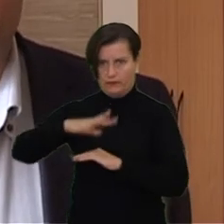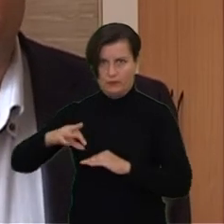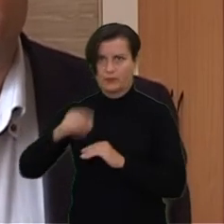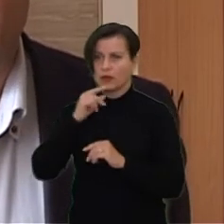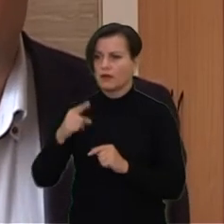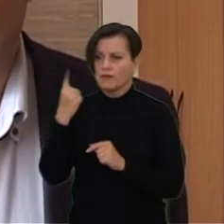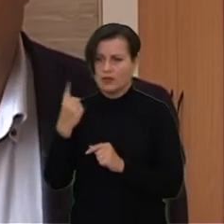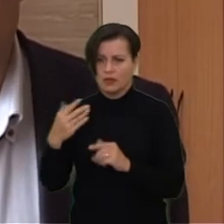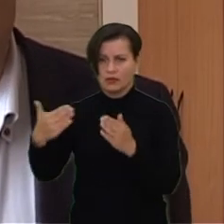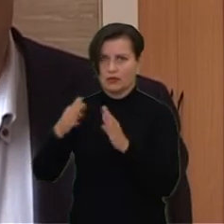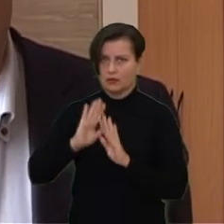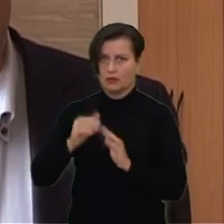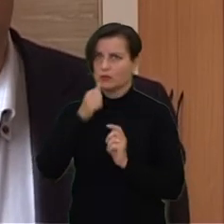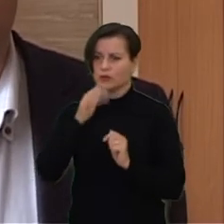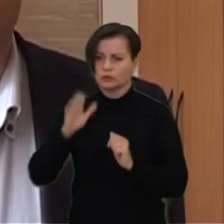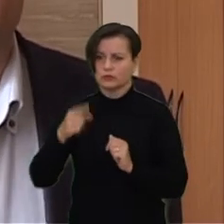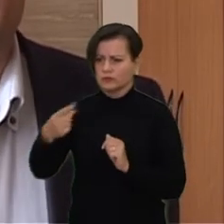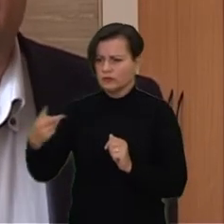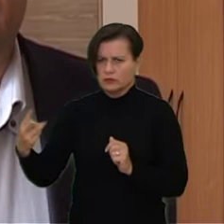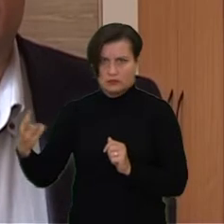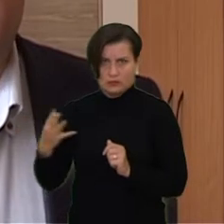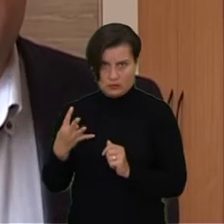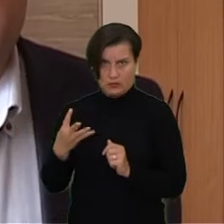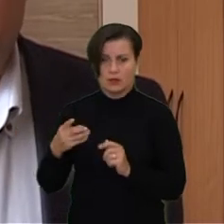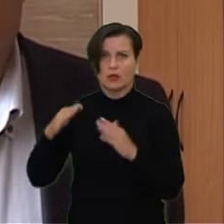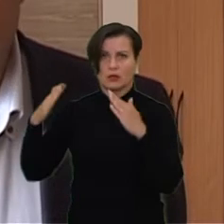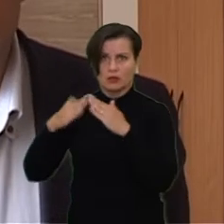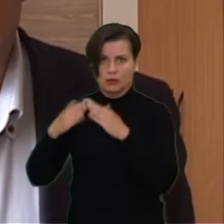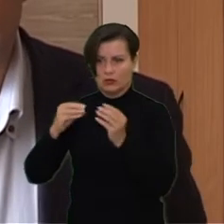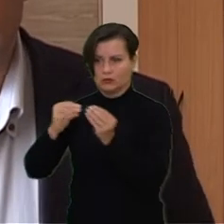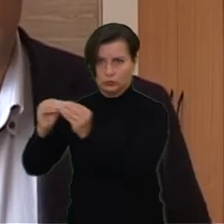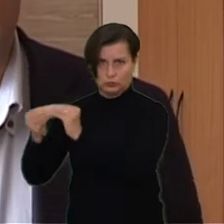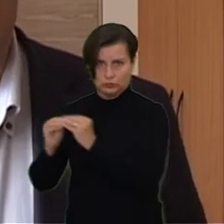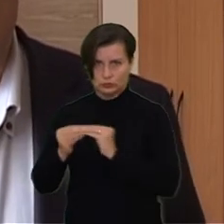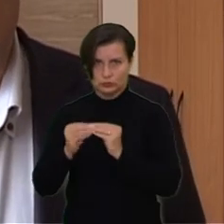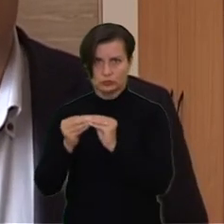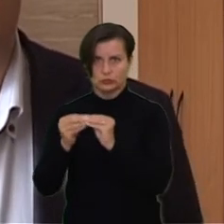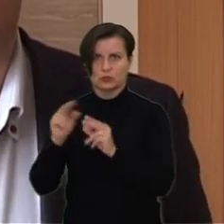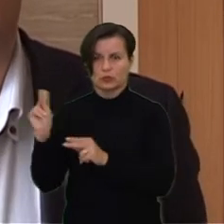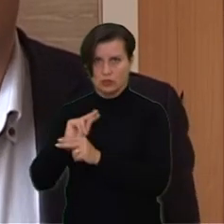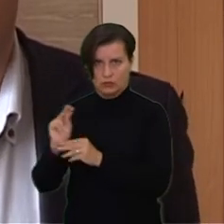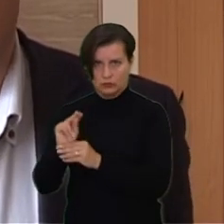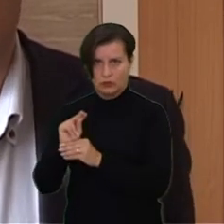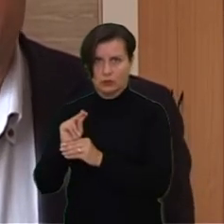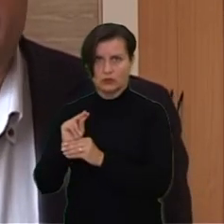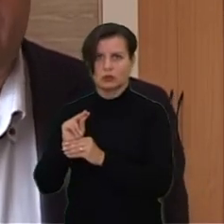nepavieninis pastatas, jeigu to kvartalo keli pastatai susiteria